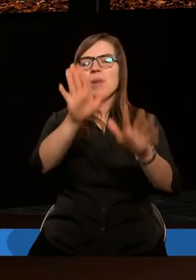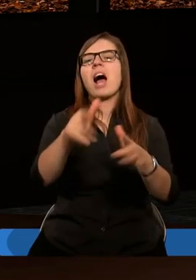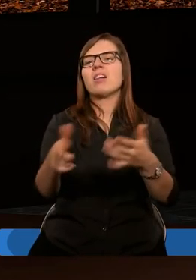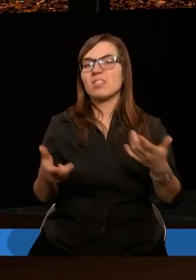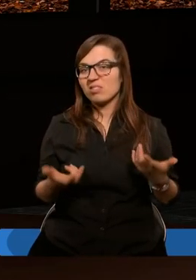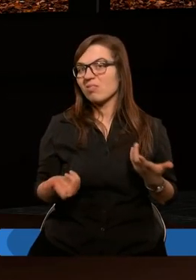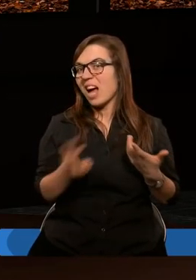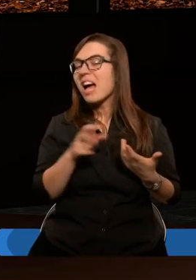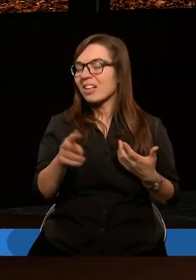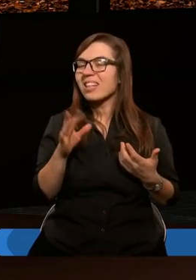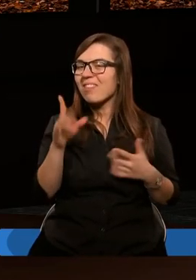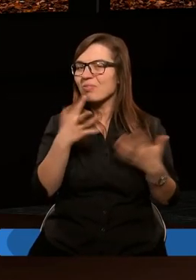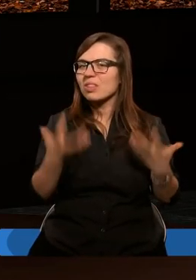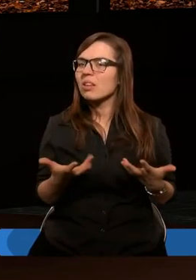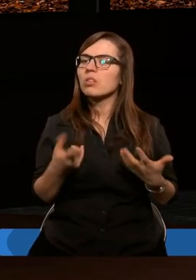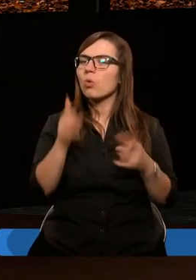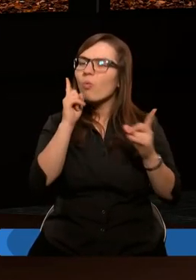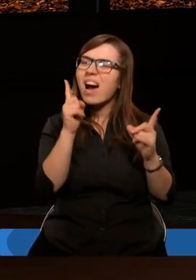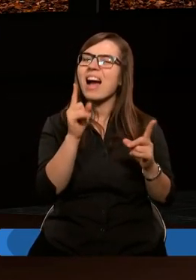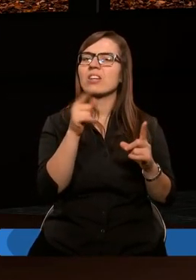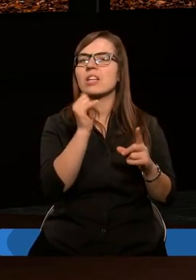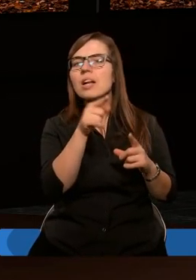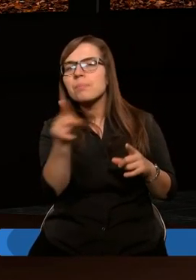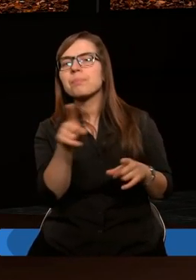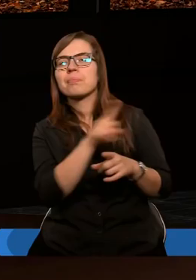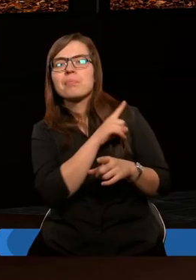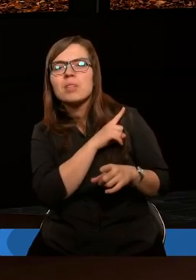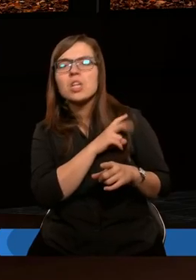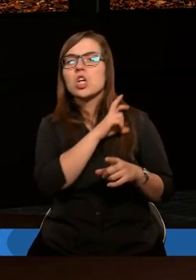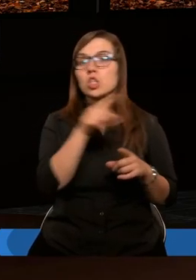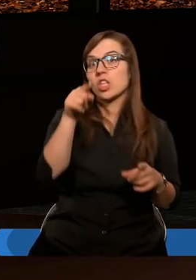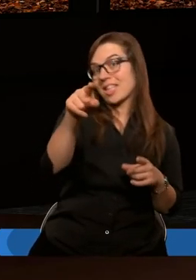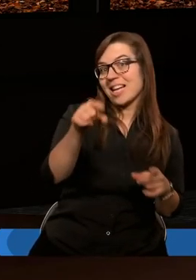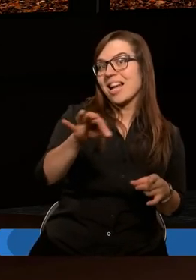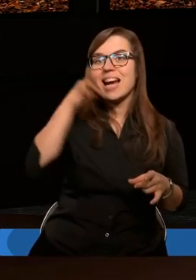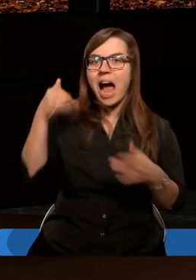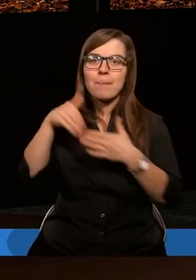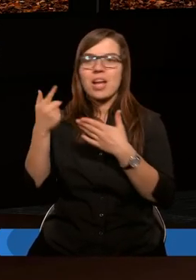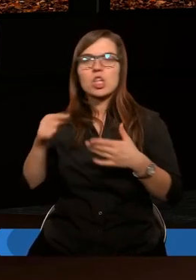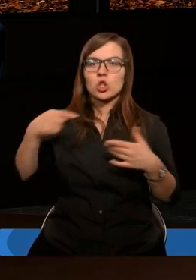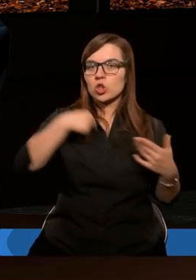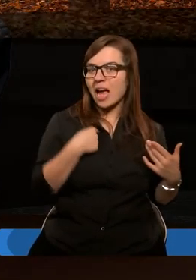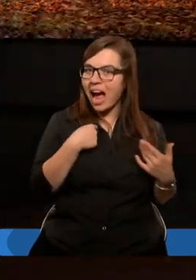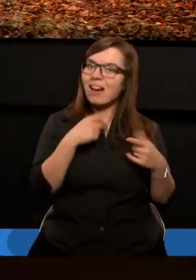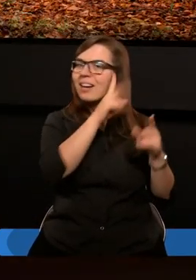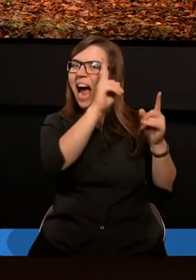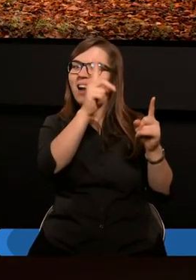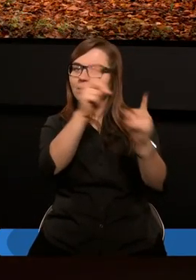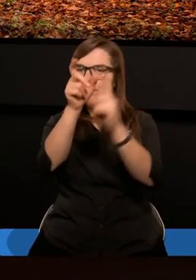Ale tu Klaudia dobrze mówi, uważaj jak ty postępujesz. Czy lepiej postępujesz od tamtych Żydów? Innymi słowy,